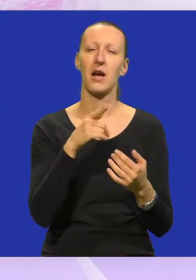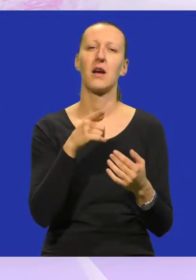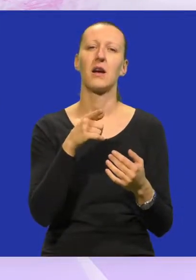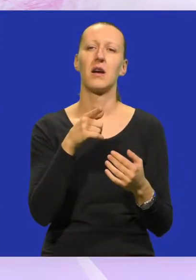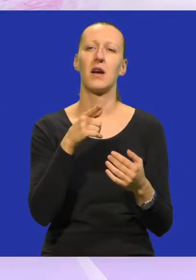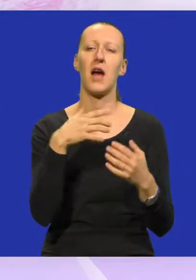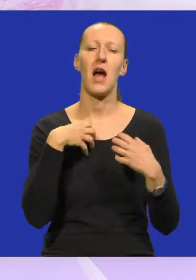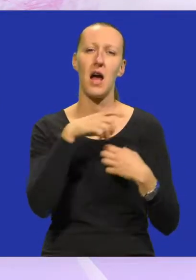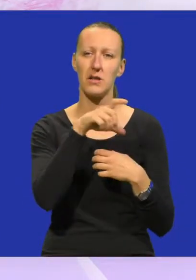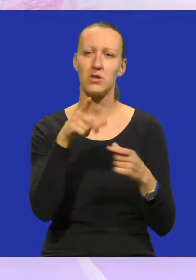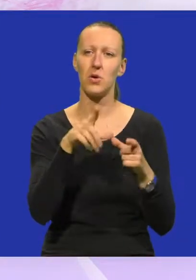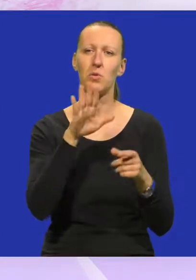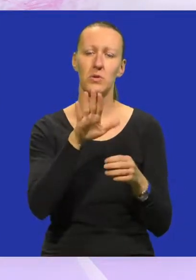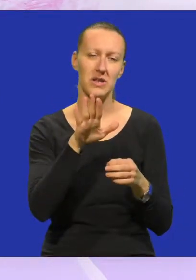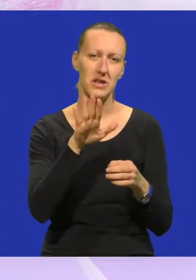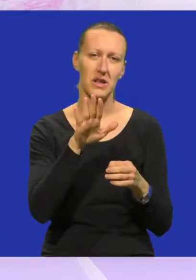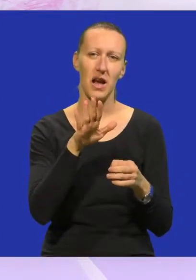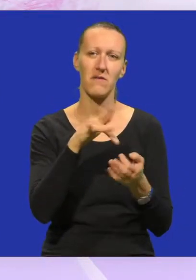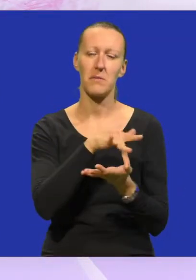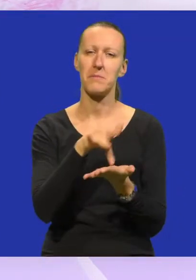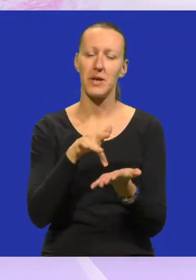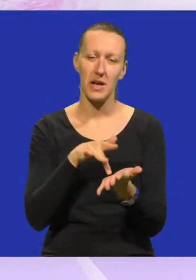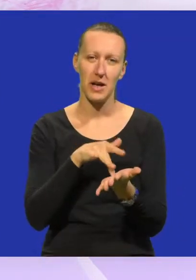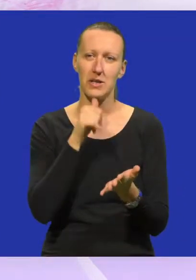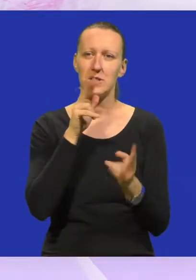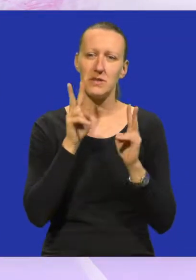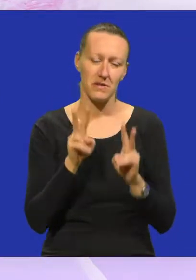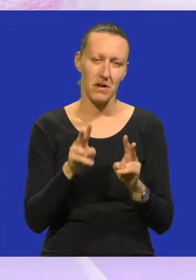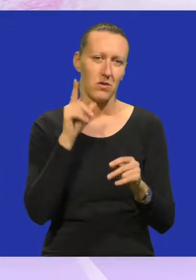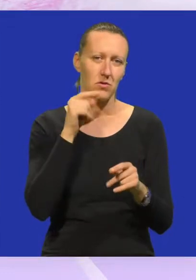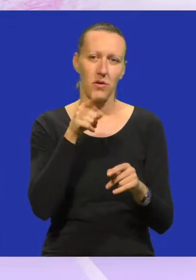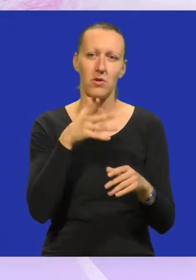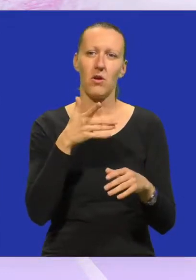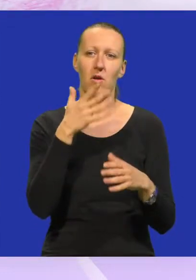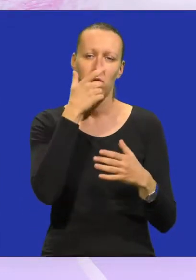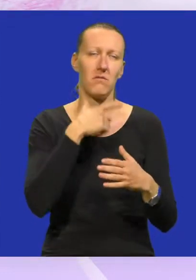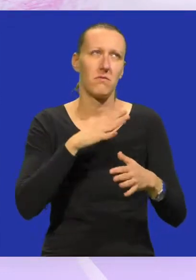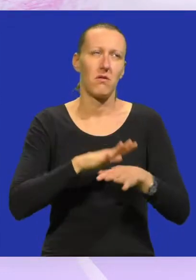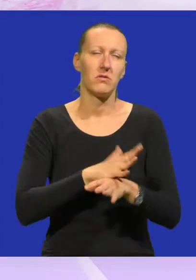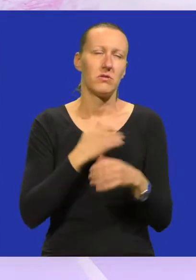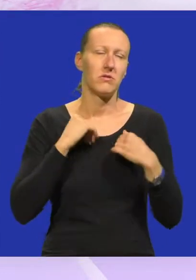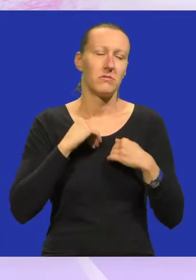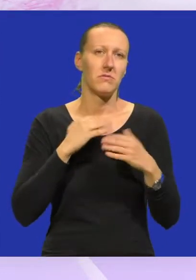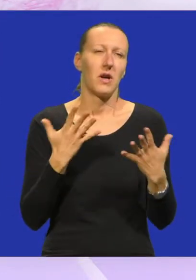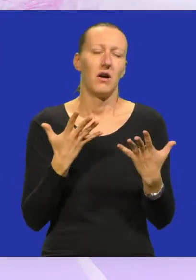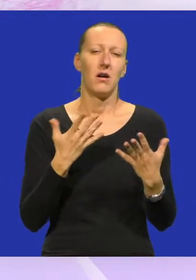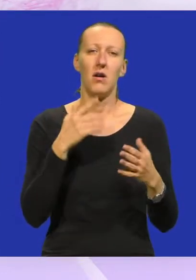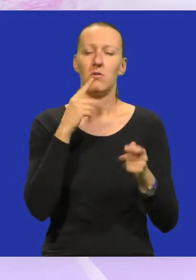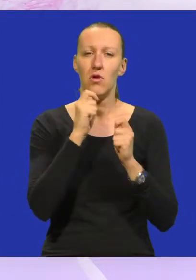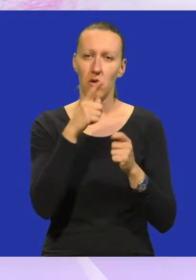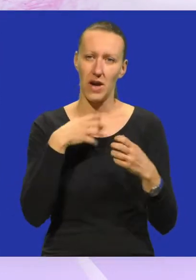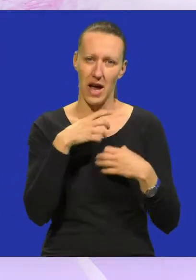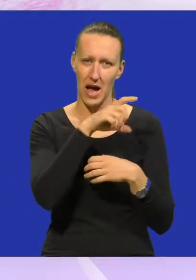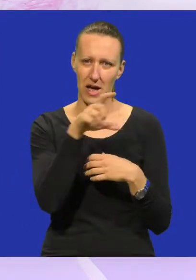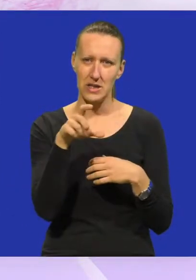predstave u takvim područjima i stvarno čovjeka to potrese. U dogovoru sa